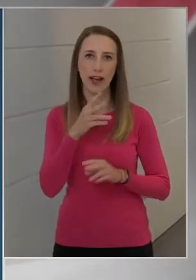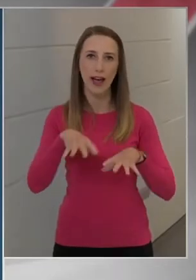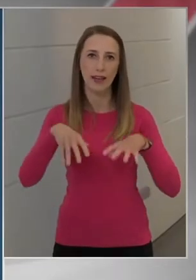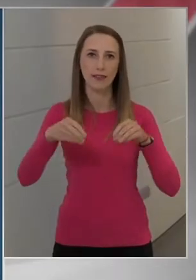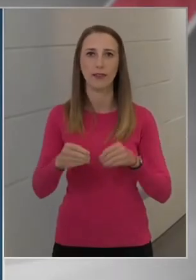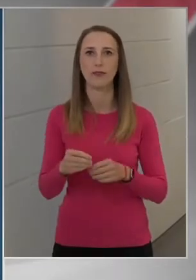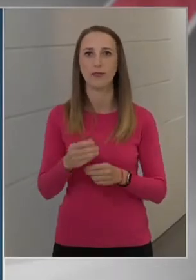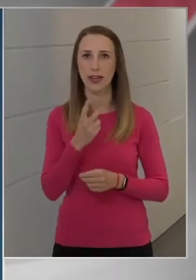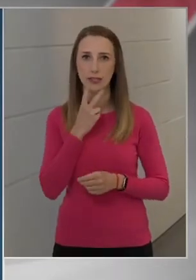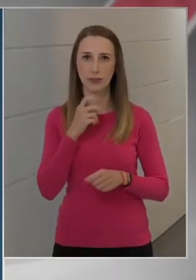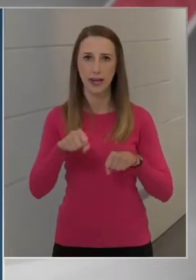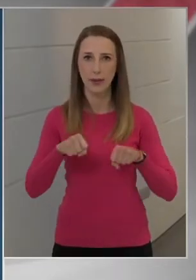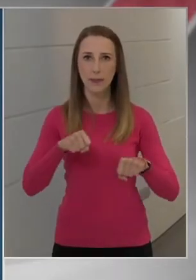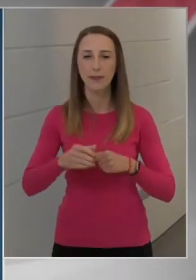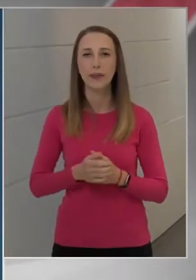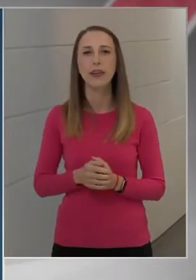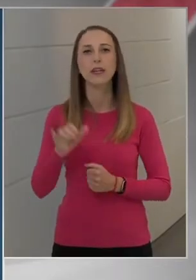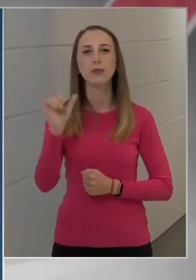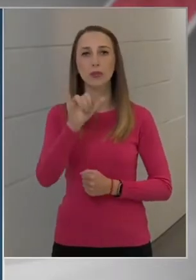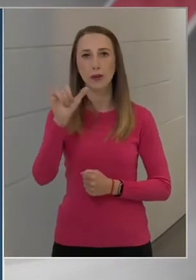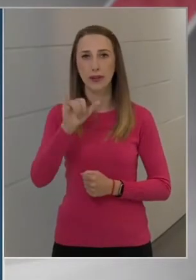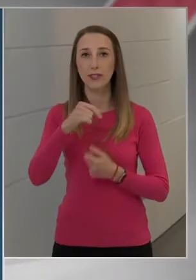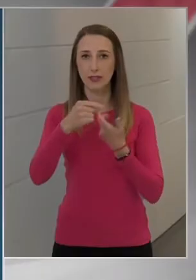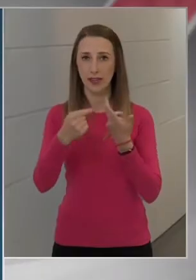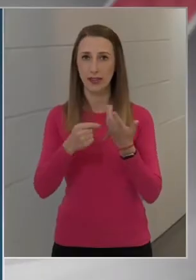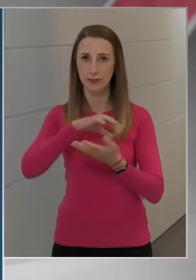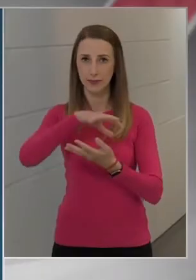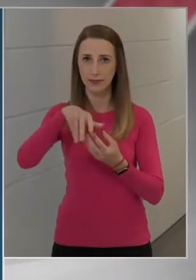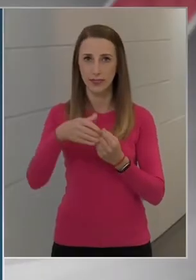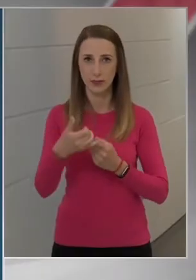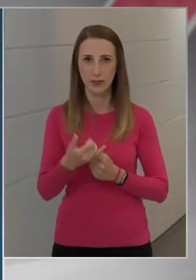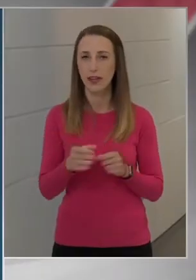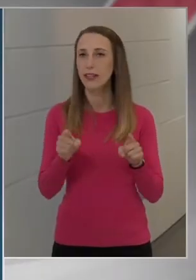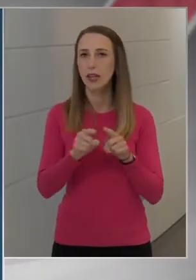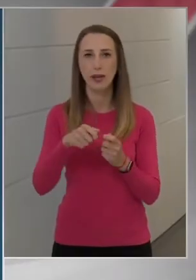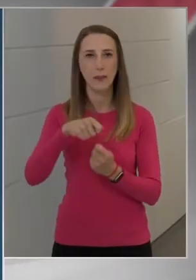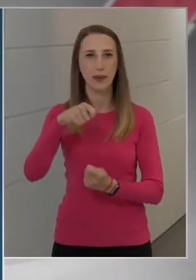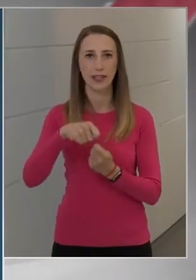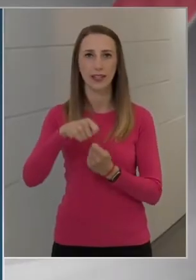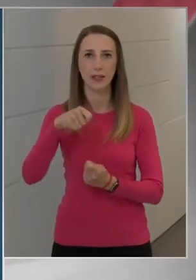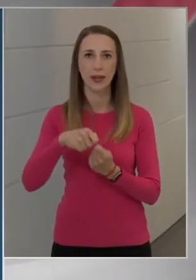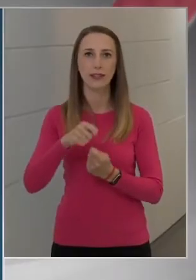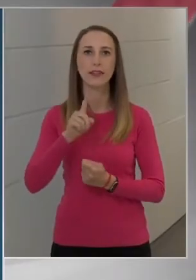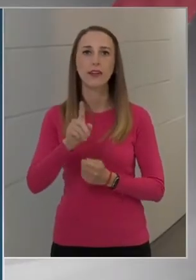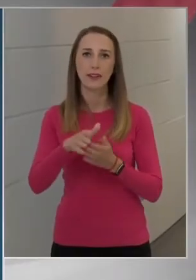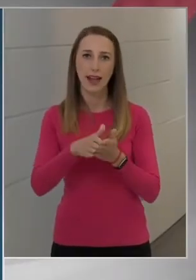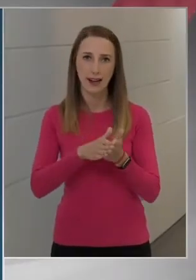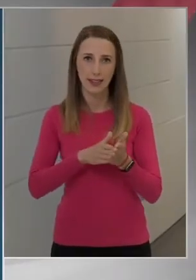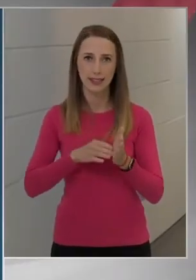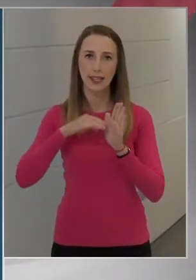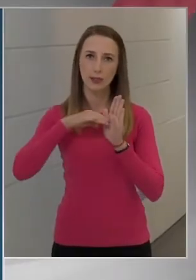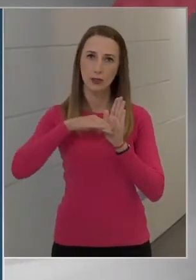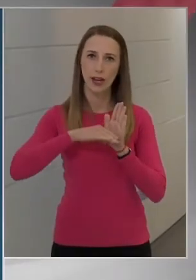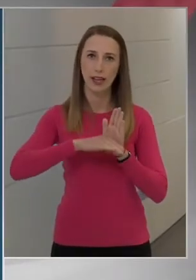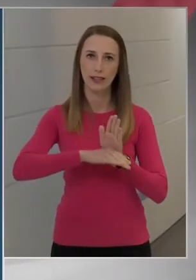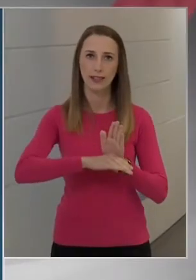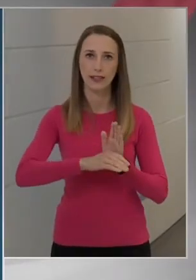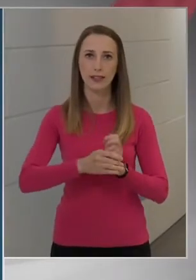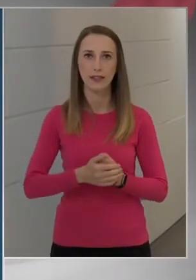Veszprémben, és Budapesten is nem ilyen mértékben, de elkezdett csökkenni